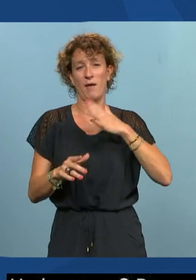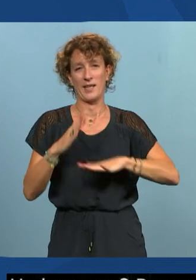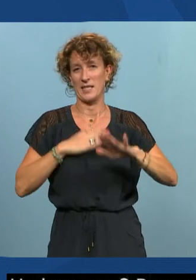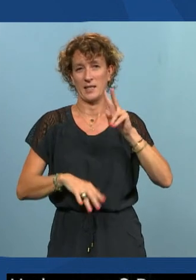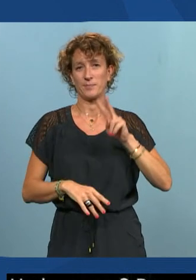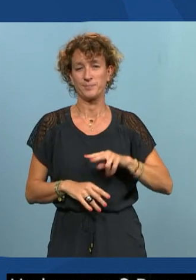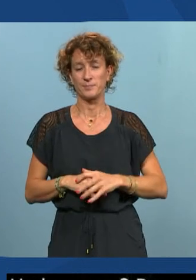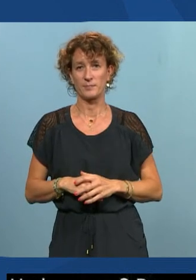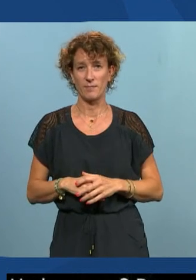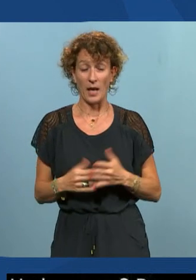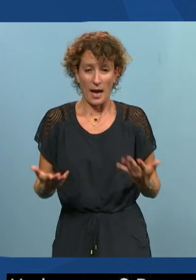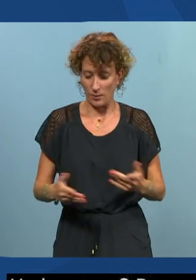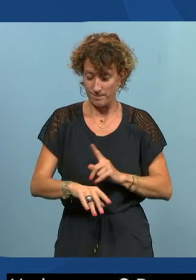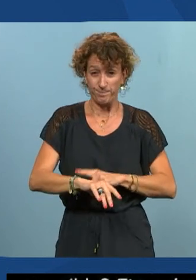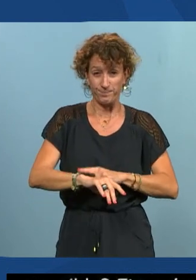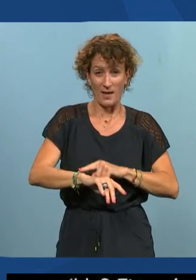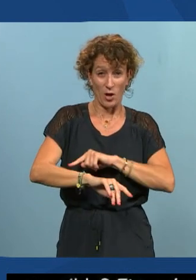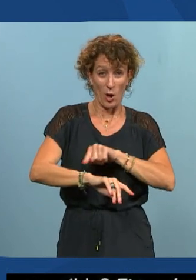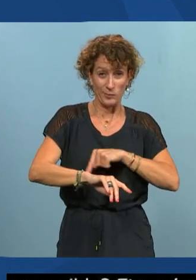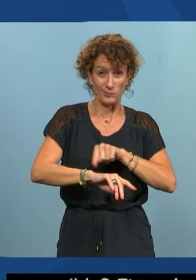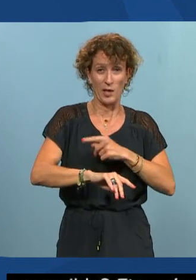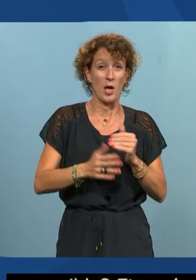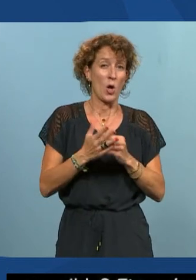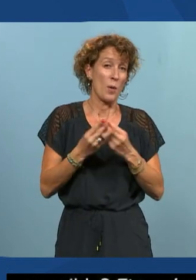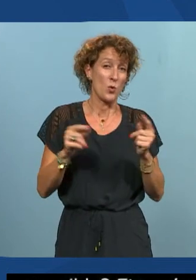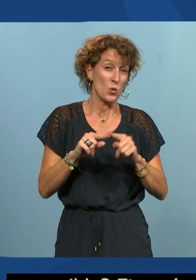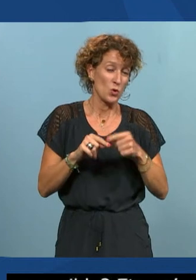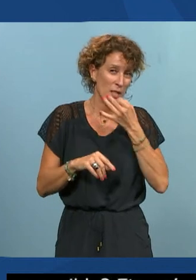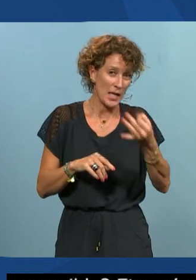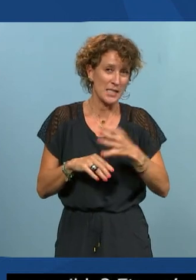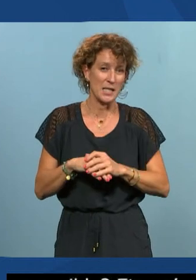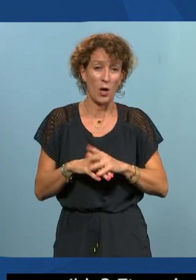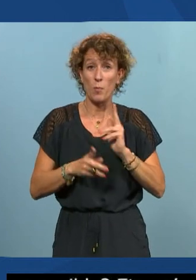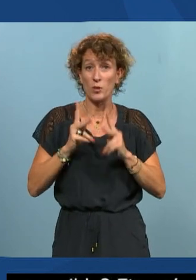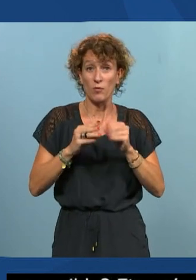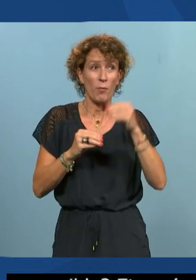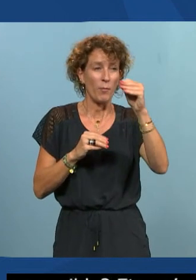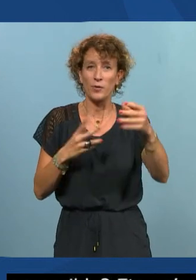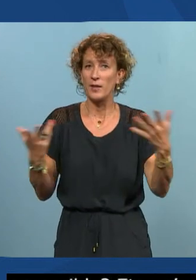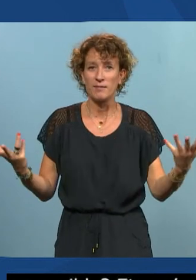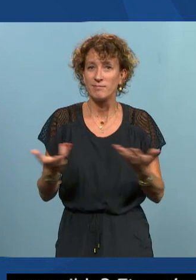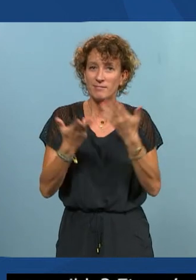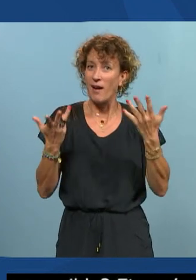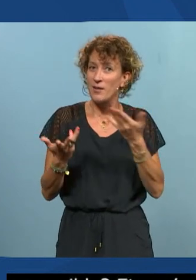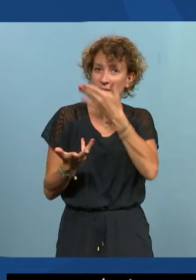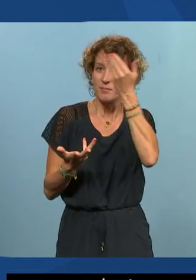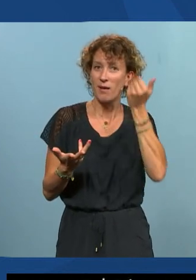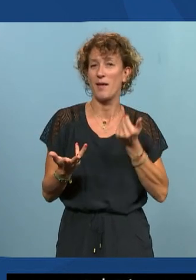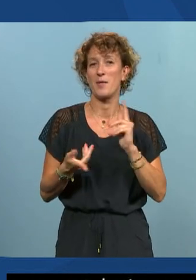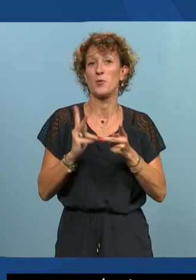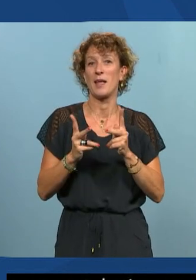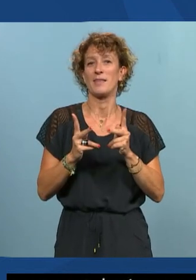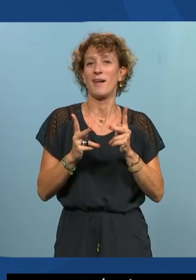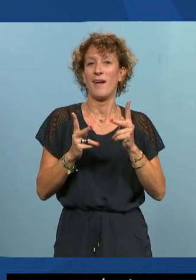alors pour finir parce que là l passe et on a encore plein de choses à dire on pouvoir peut-être remettre ça on est nous voilà peut-être il y la saison 2